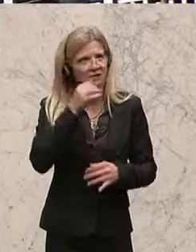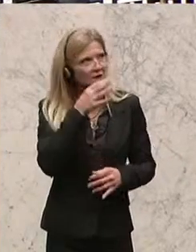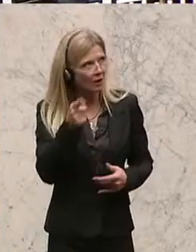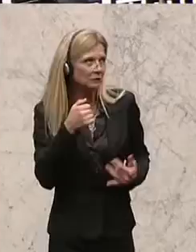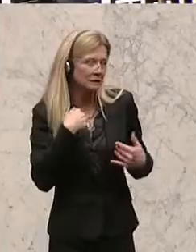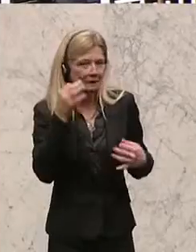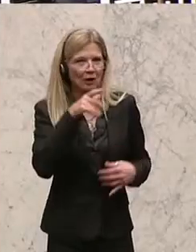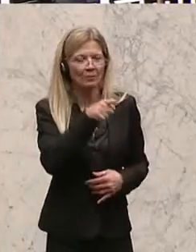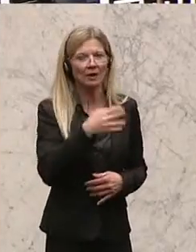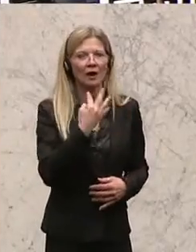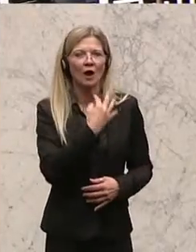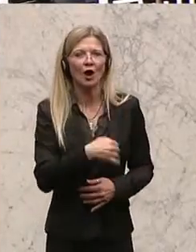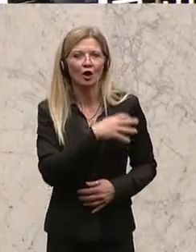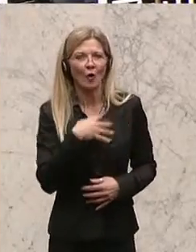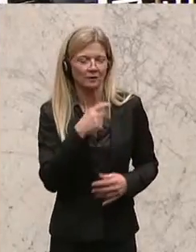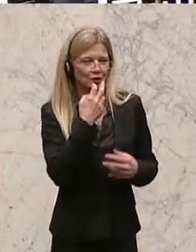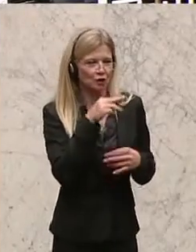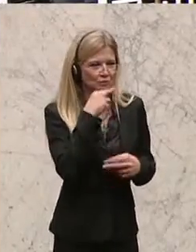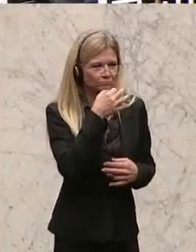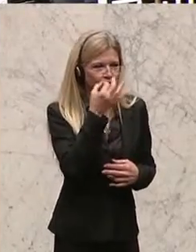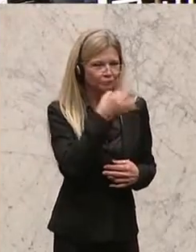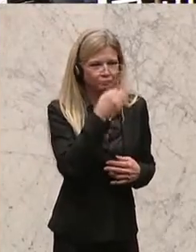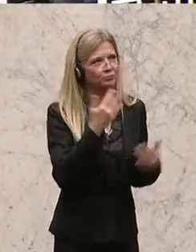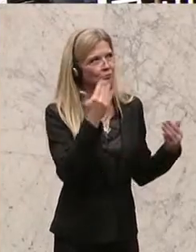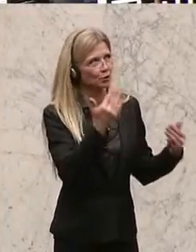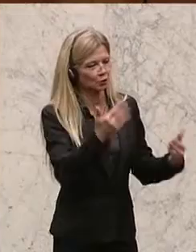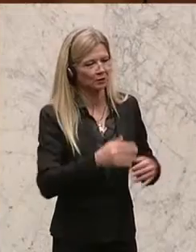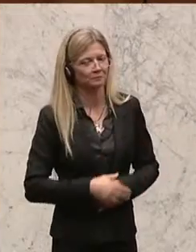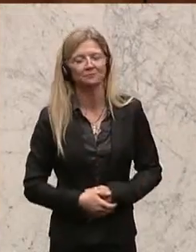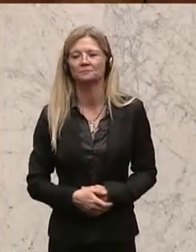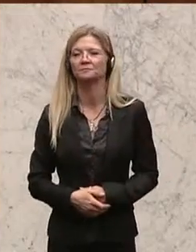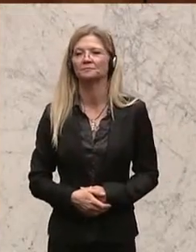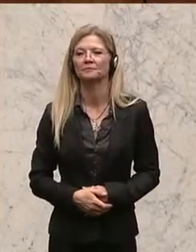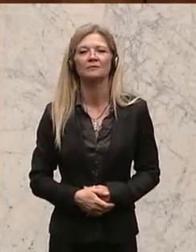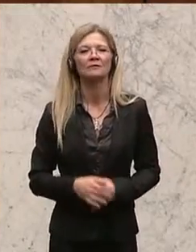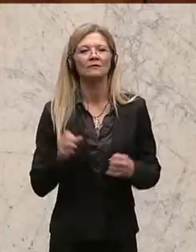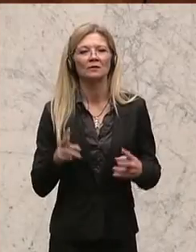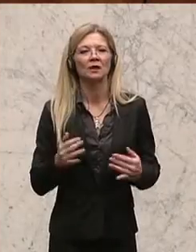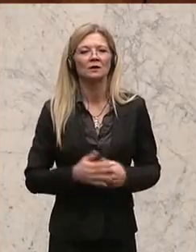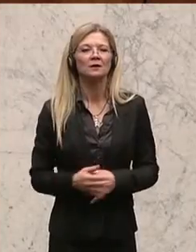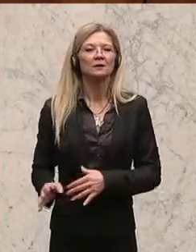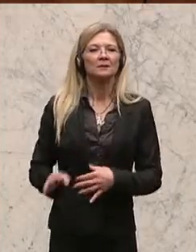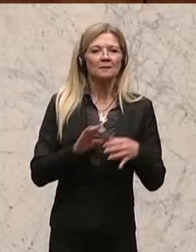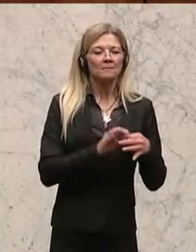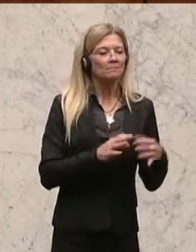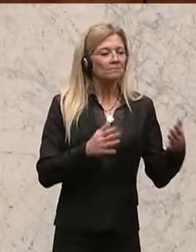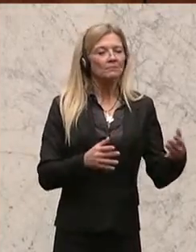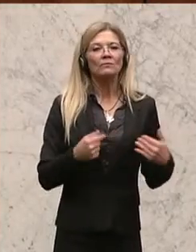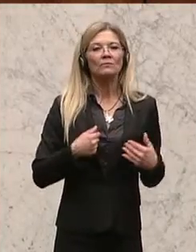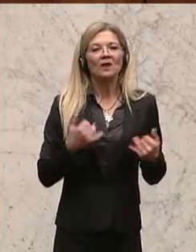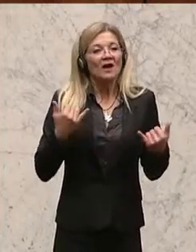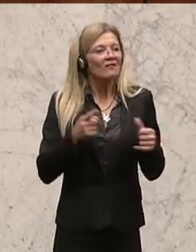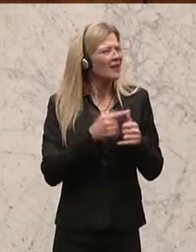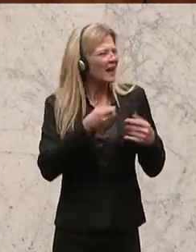Wenn man sich an einzelne Wortmeldungen hier vor Augen führt, fühlt man sich in den wilden Westen zurückversetzt, wenn der